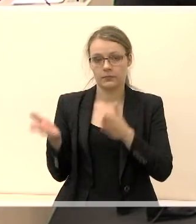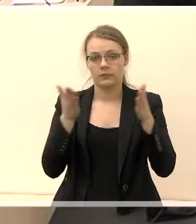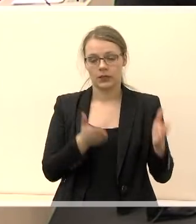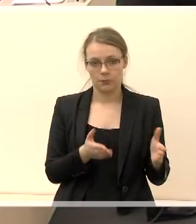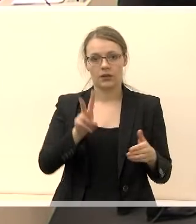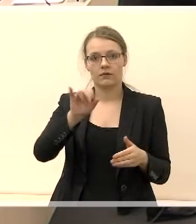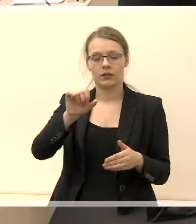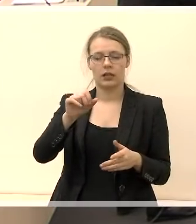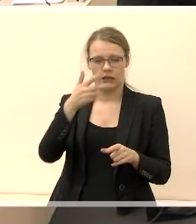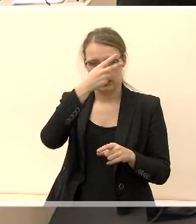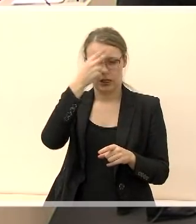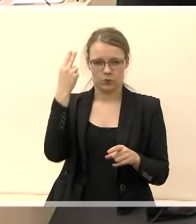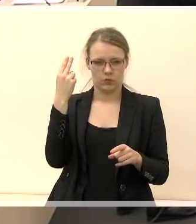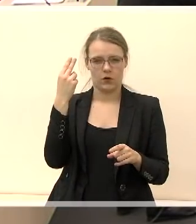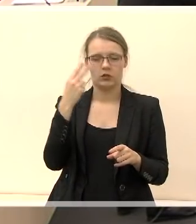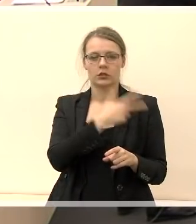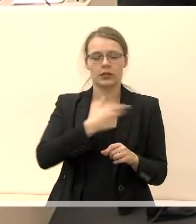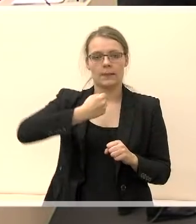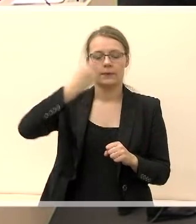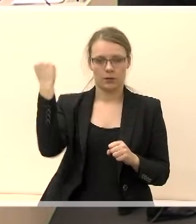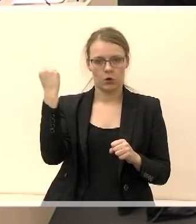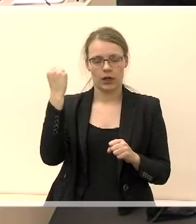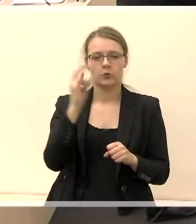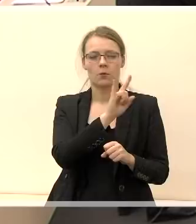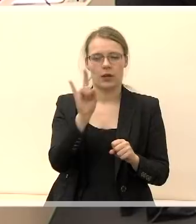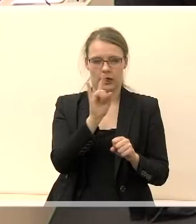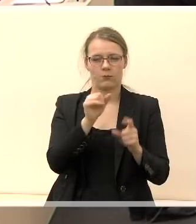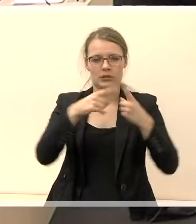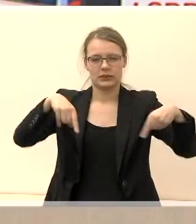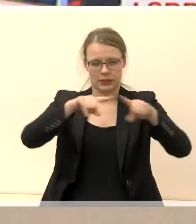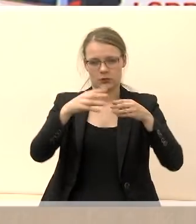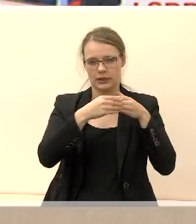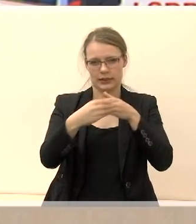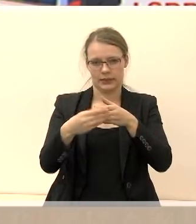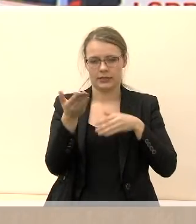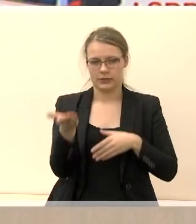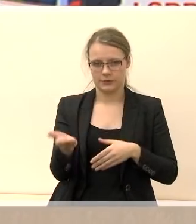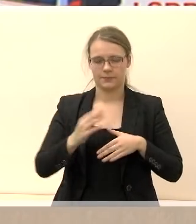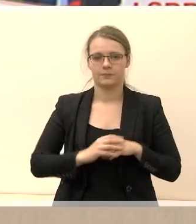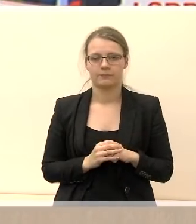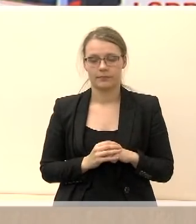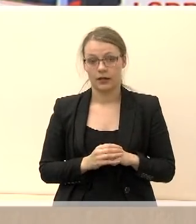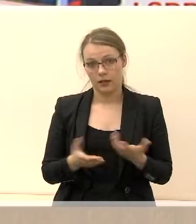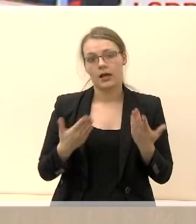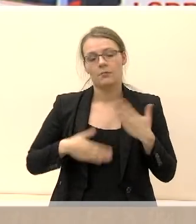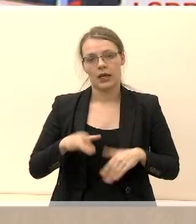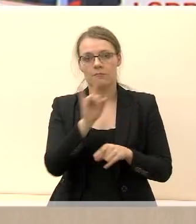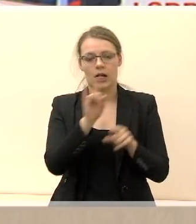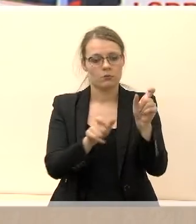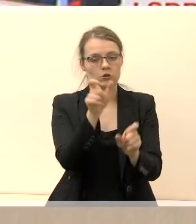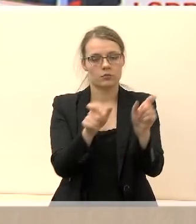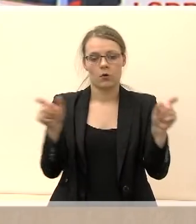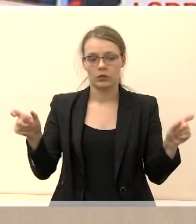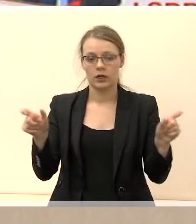įsuda Lietuvos socialdemokratų partijos Mariampolės skyriaus lyderis. Mėly Mariampolės savalydybės žmonės, noriu savo